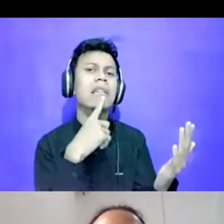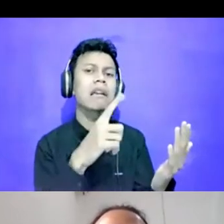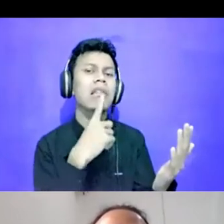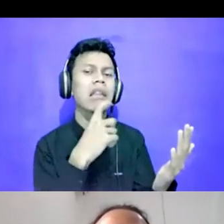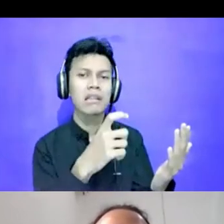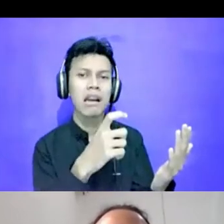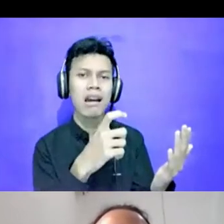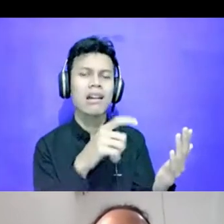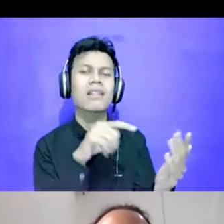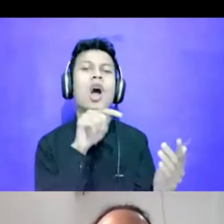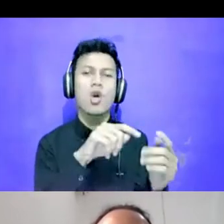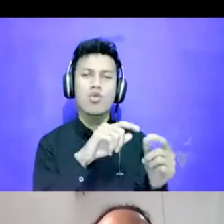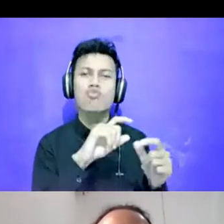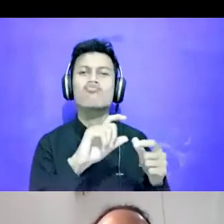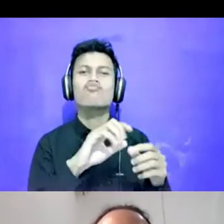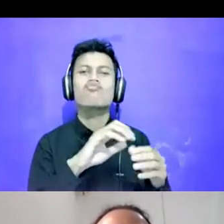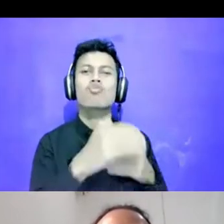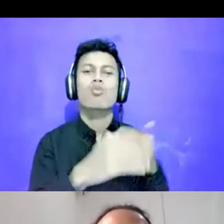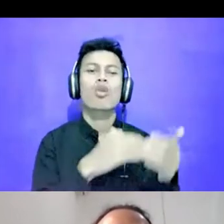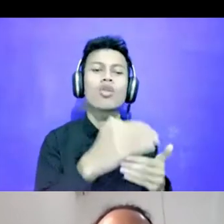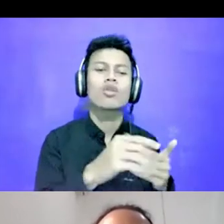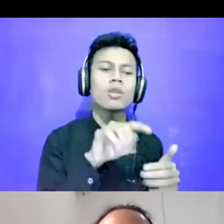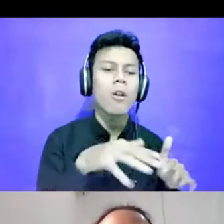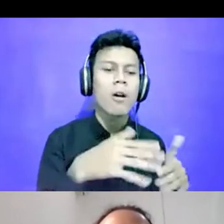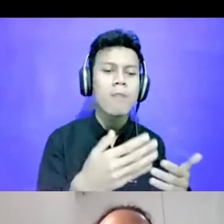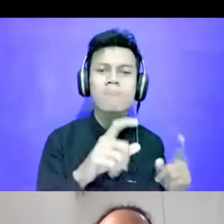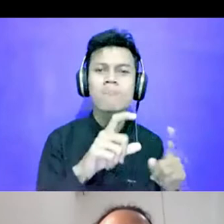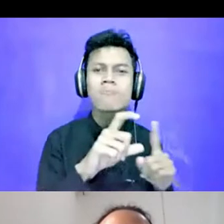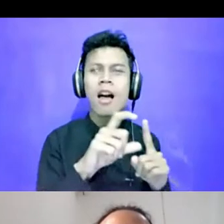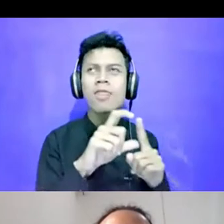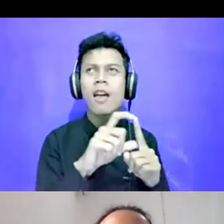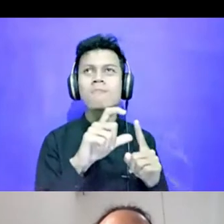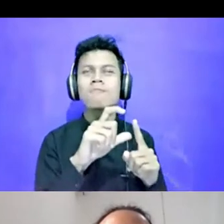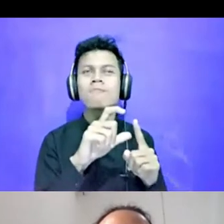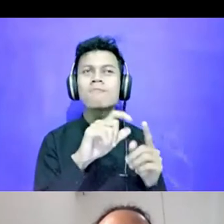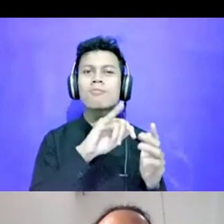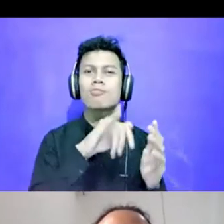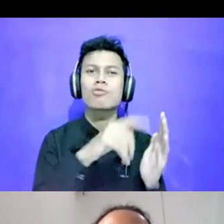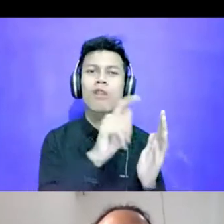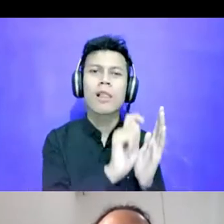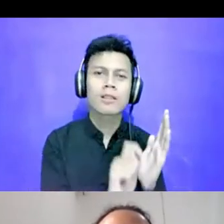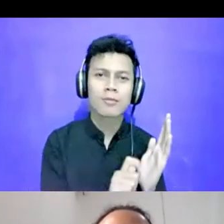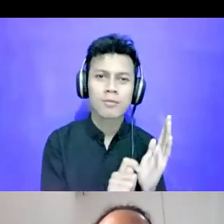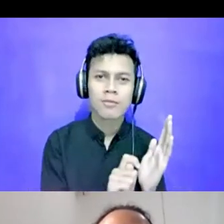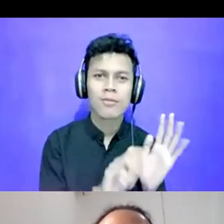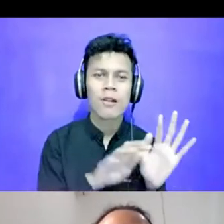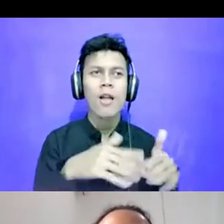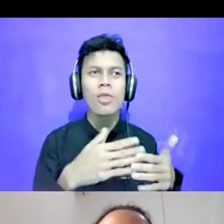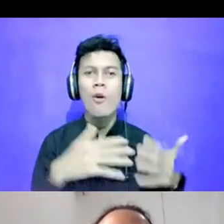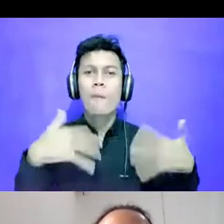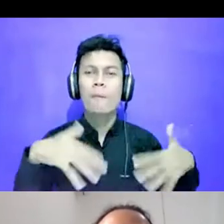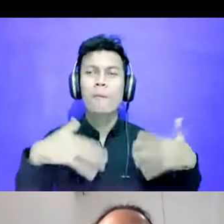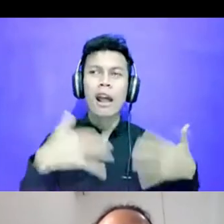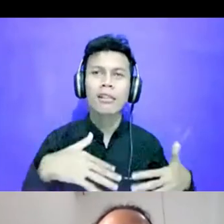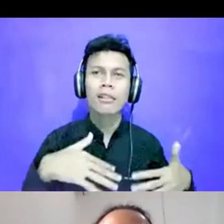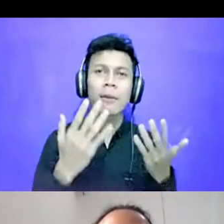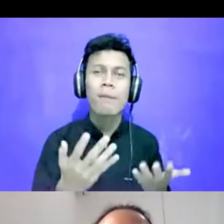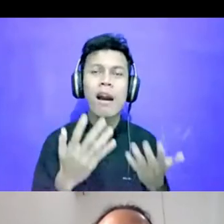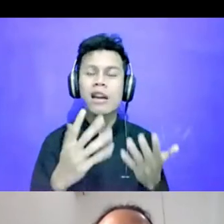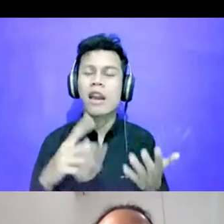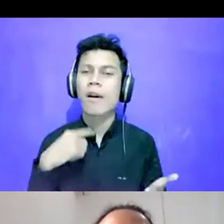disebut kemudian kita data-driven journalism. Atau ya kita singkatnya sih, ini praktik bagaimana kita